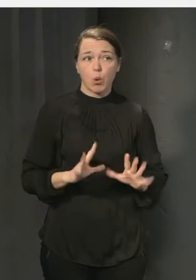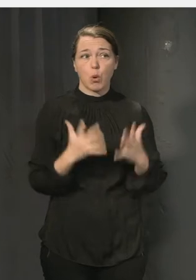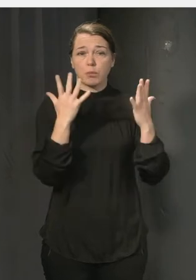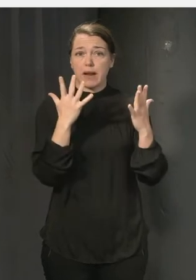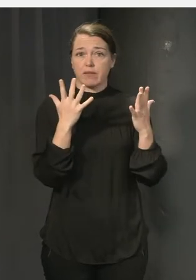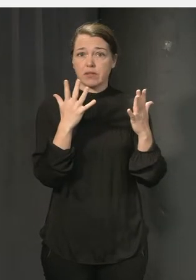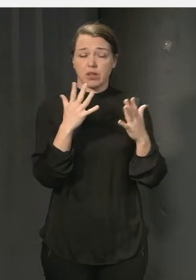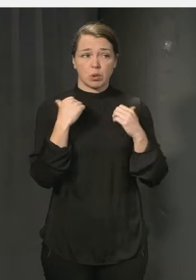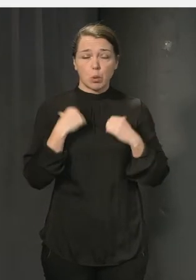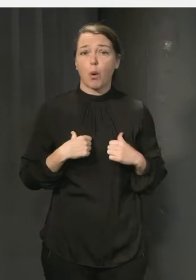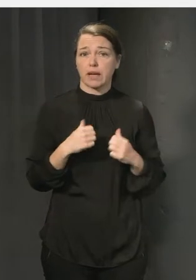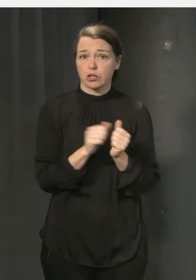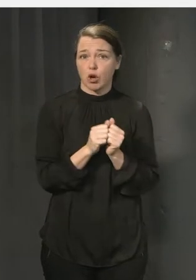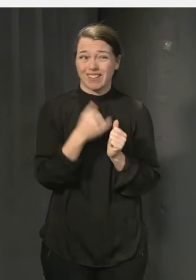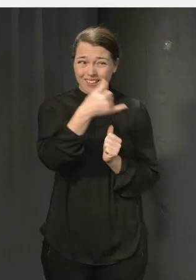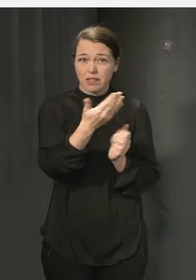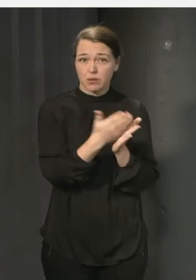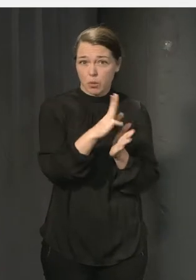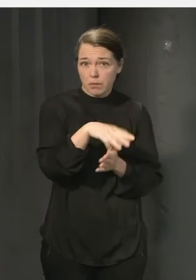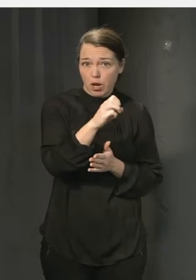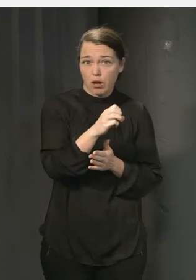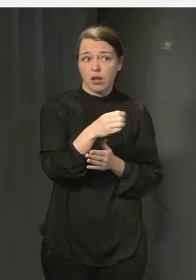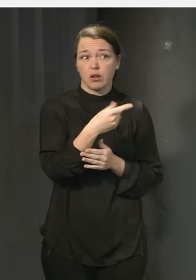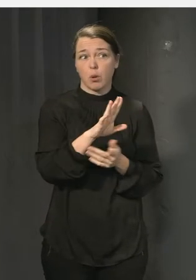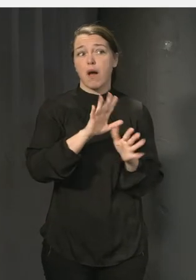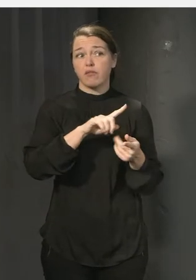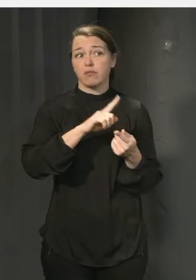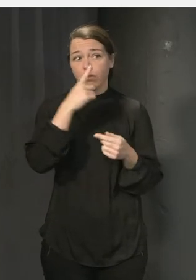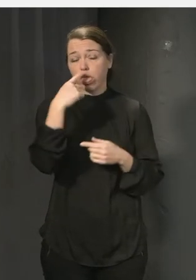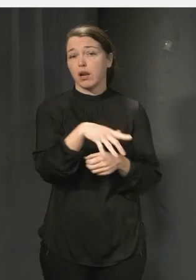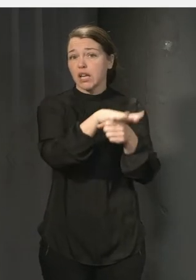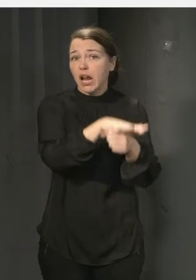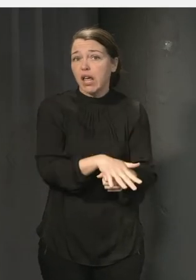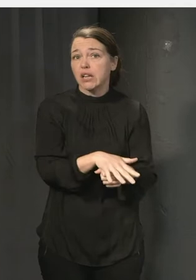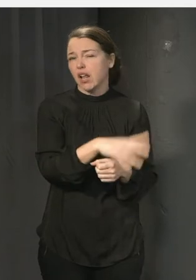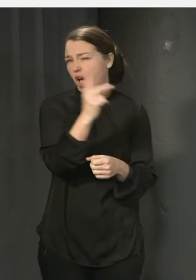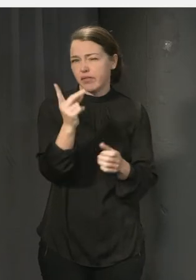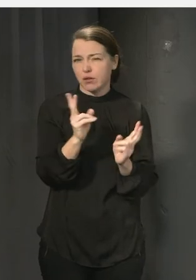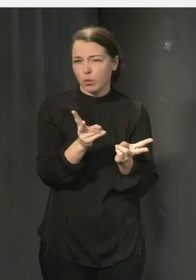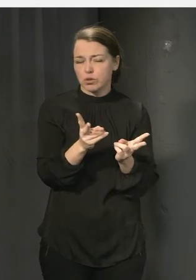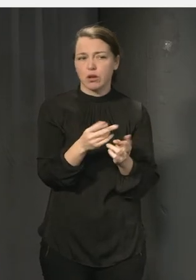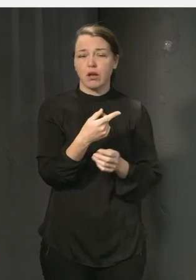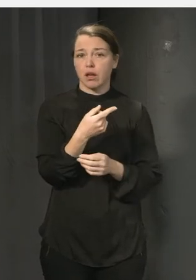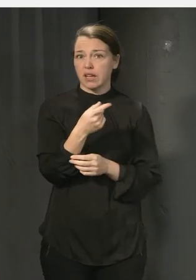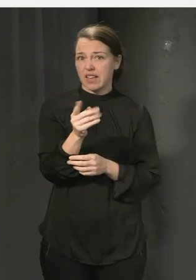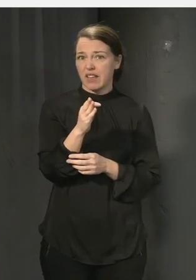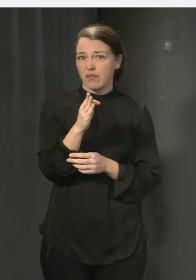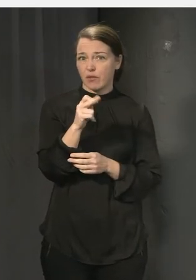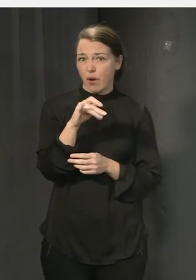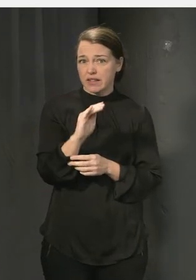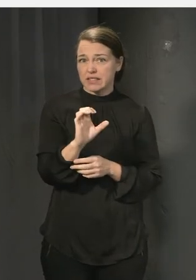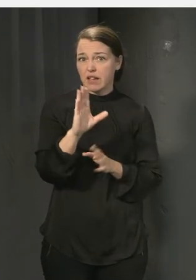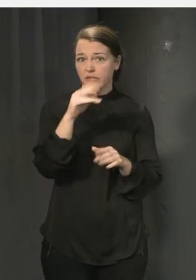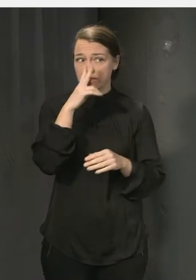tråkiga saker i skolan, kanske kränkningar eller annat. Har ni sett just det här att många barn känner sig otrygga?